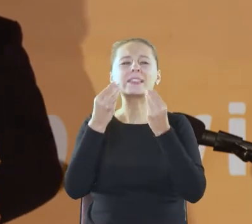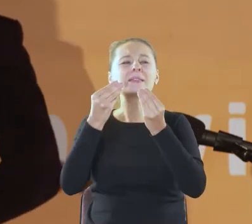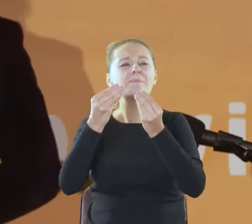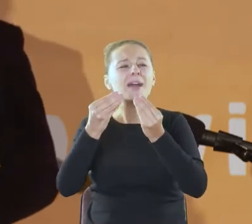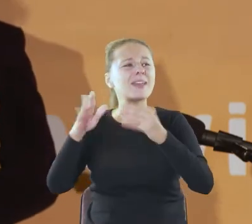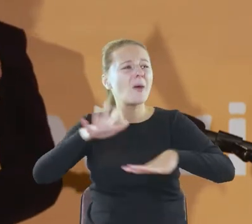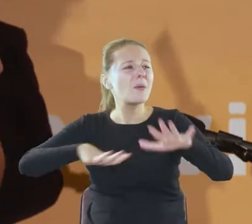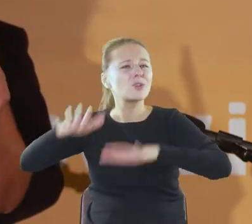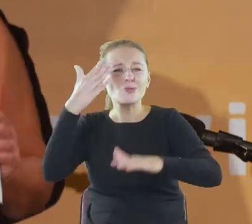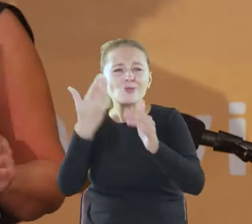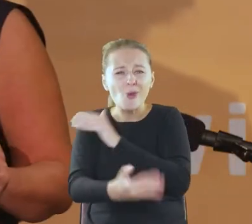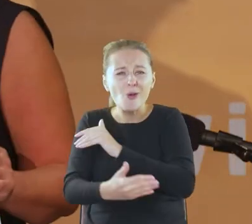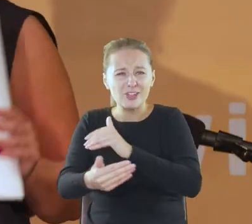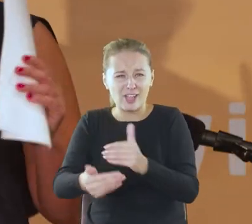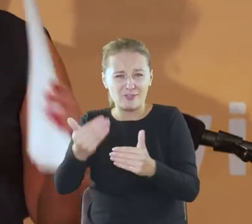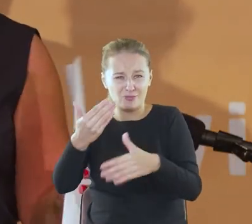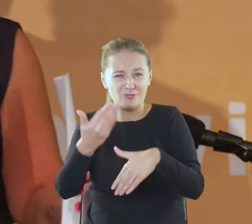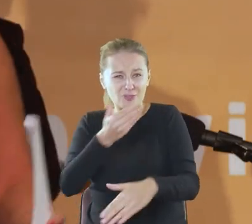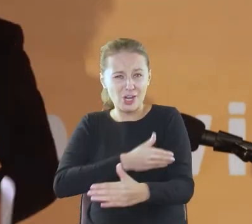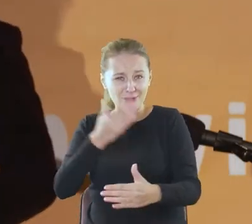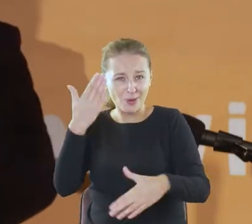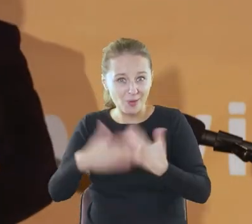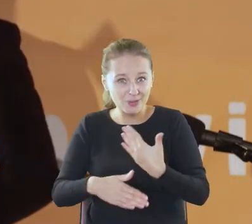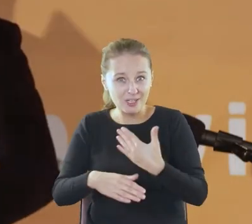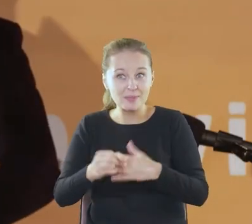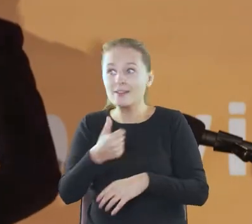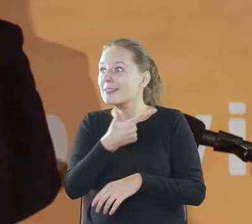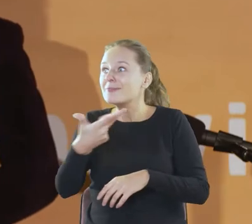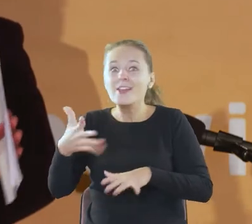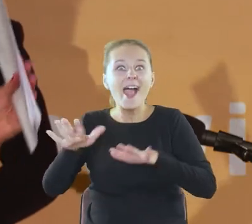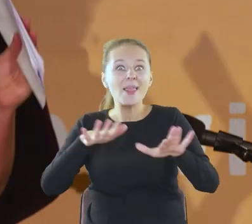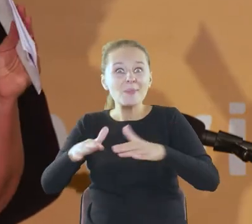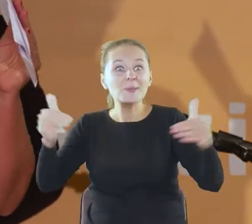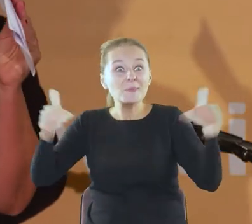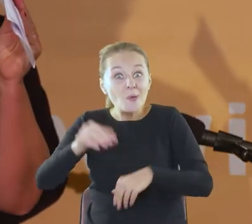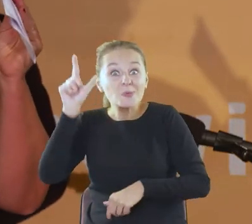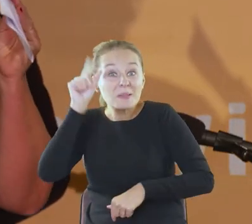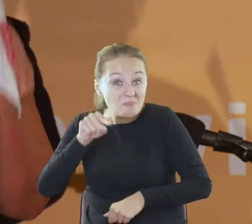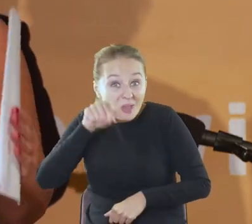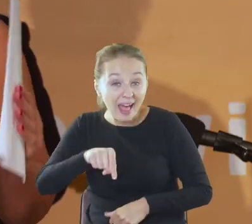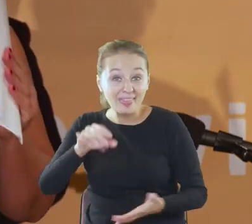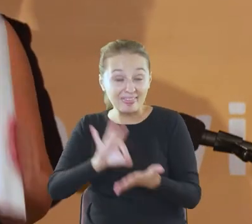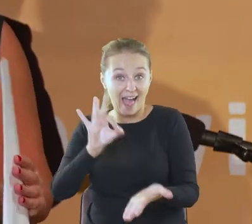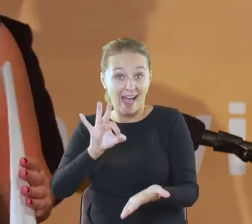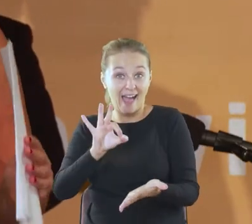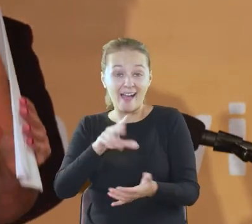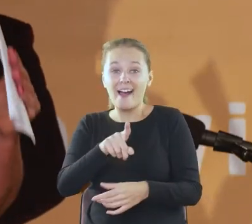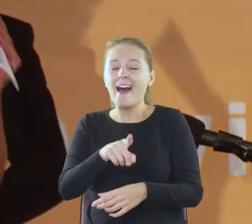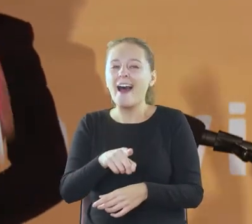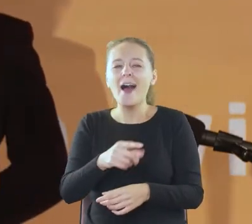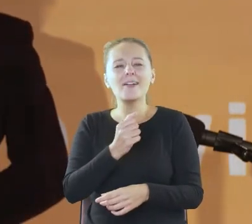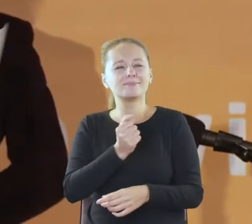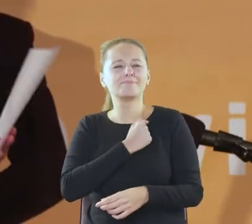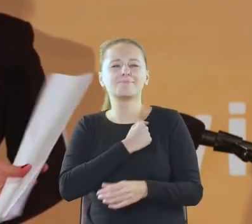wcześniej wieczór. Są cudowne miejsca, gdzie moglibyśmy przenocować. Jest naprawdę, bibliotekarze są niezwykle